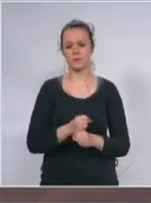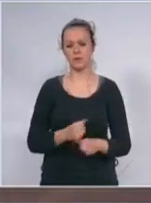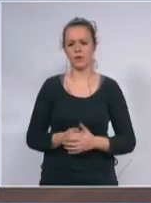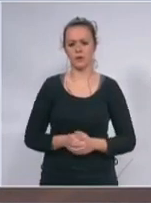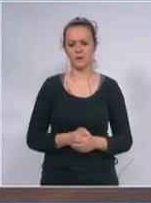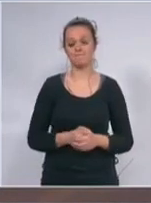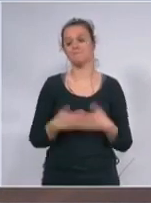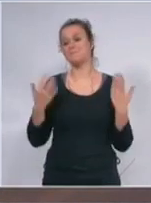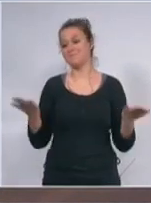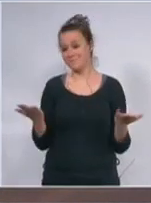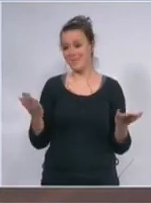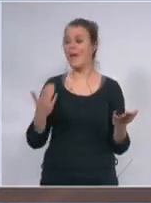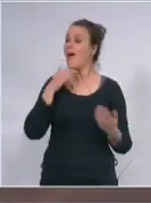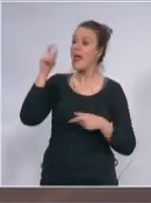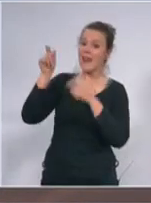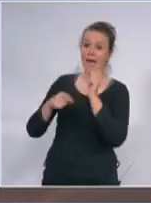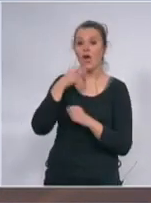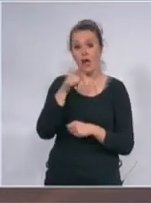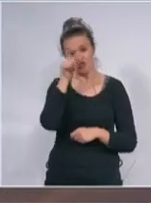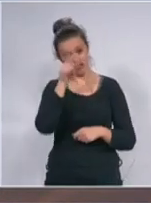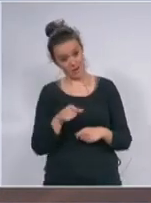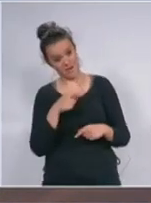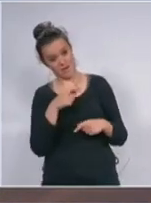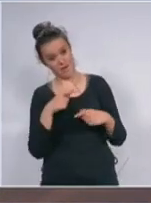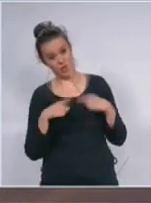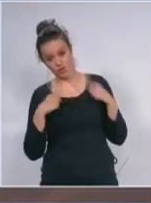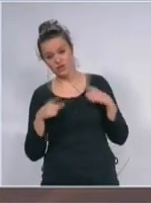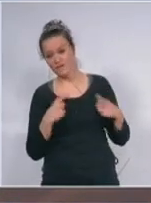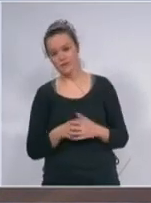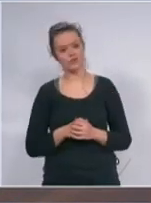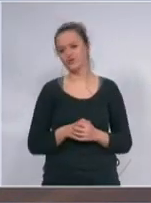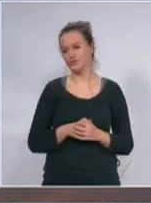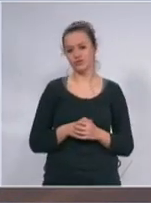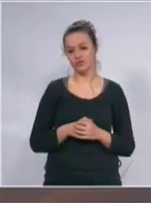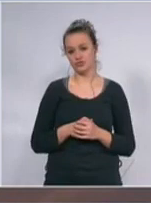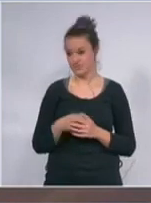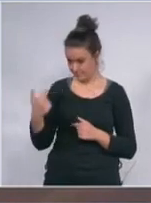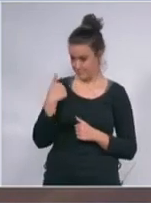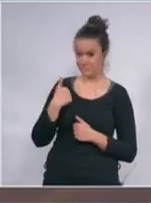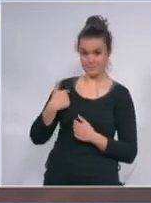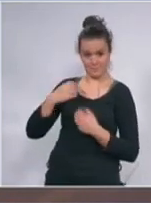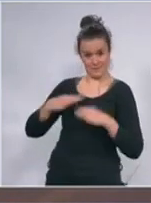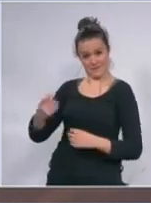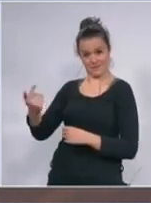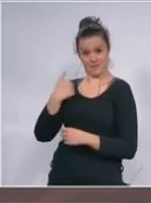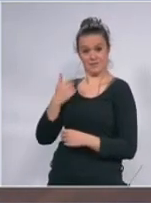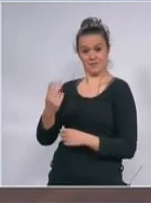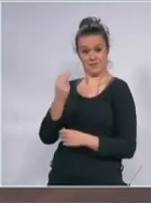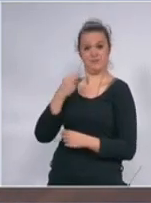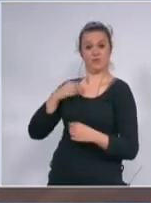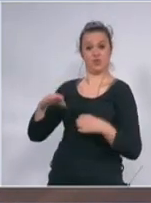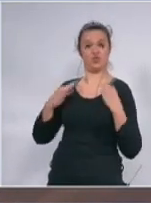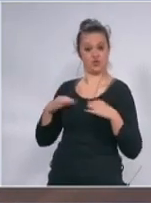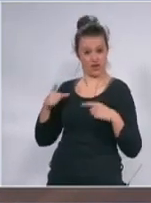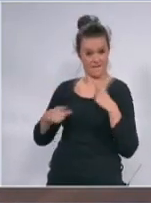tako da ako vam neko kaže da uživate ja neću ništa drugo da vam kažem dovoljno pogledate moje